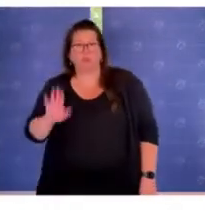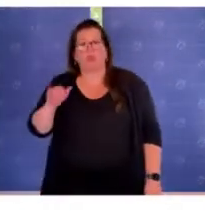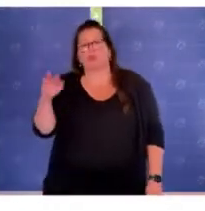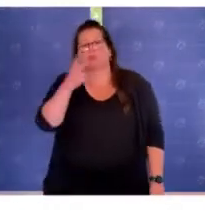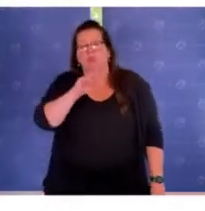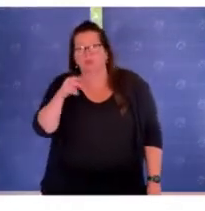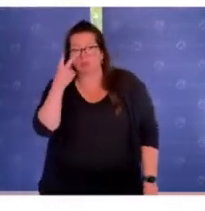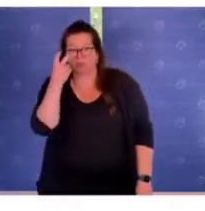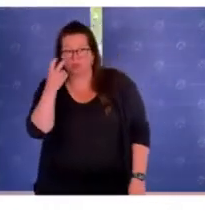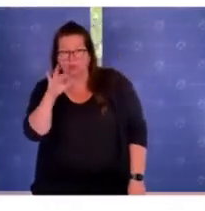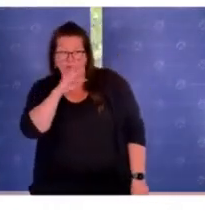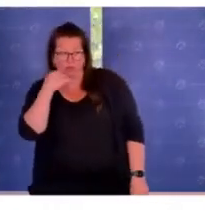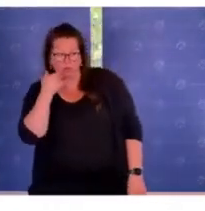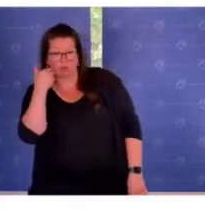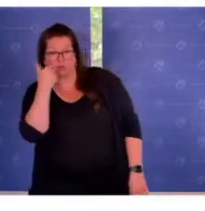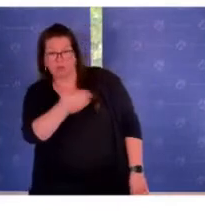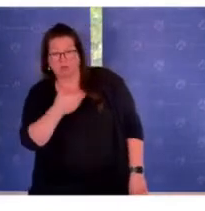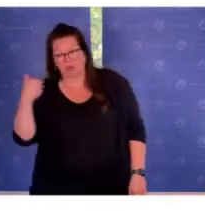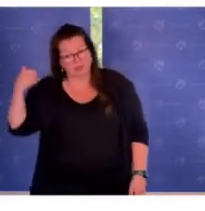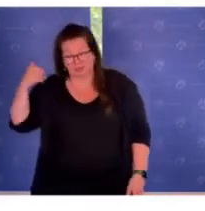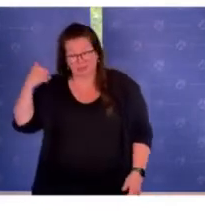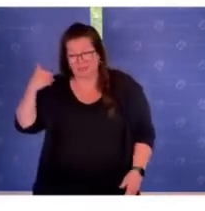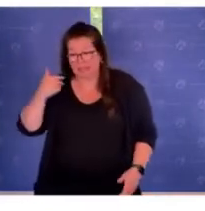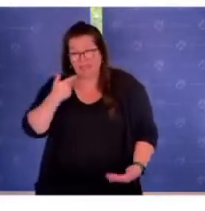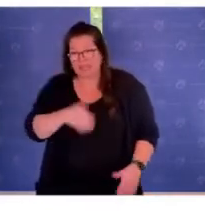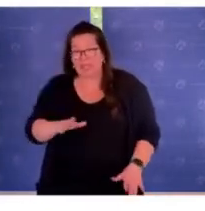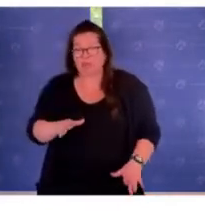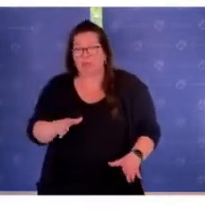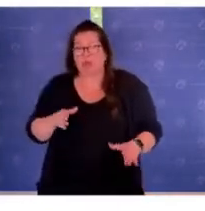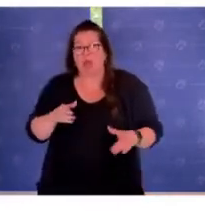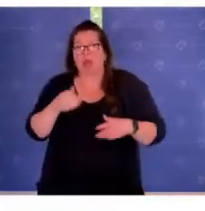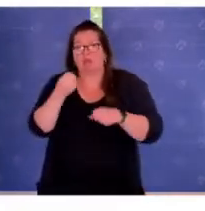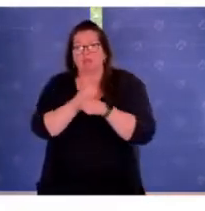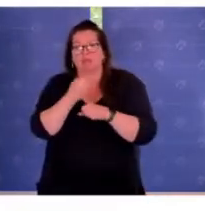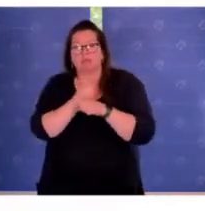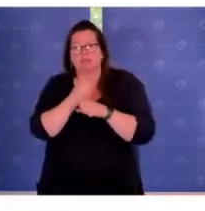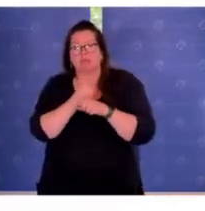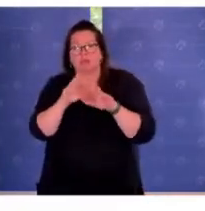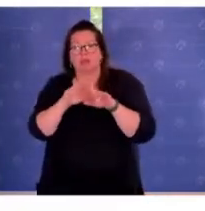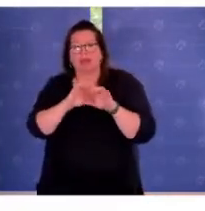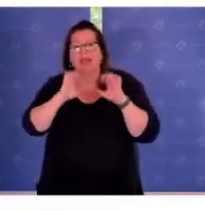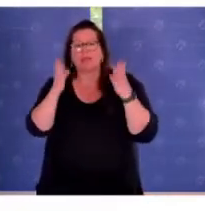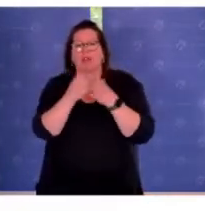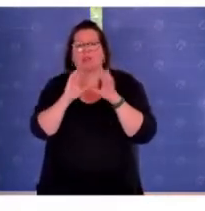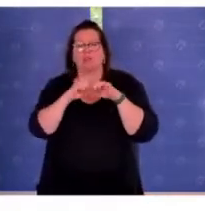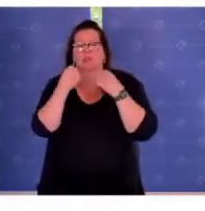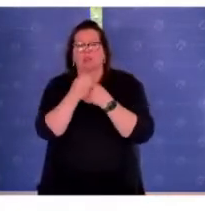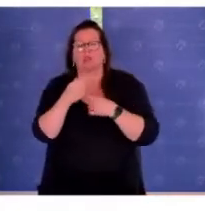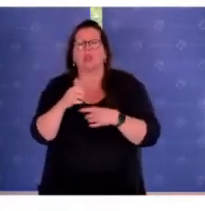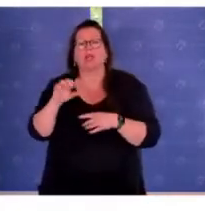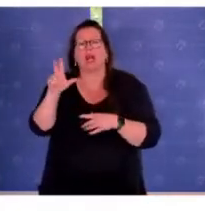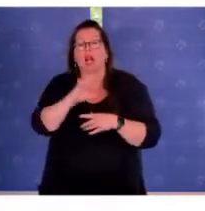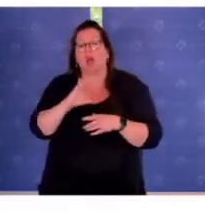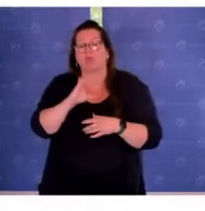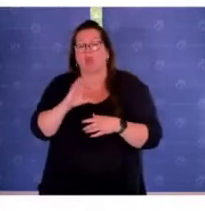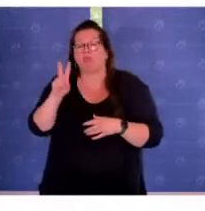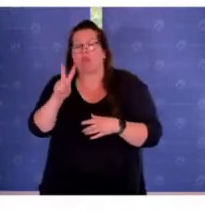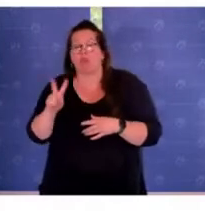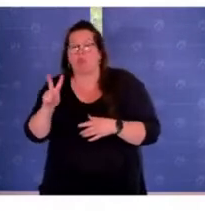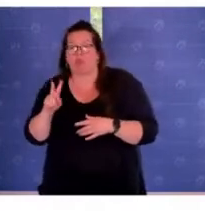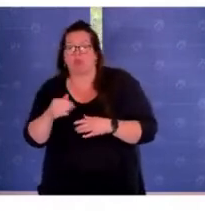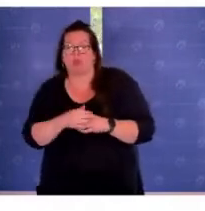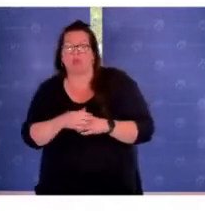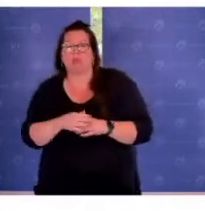insbesondere an die mittlerweile nicht mehr amtierende Antisemitismusbeauftragte der Generalstaatsanwaltschaft, Claudia Manoni, die